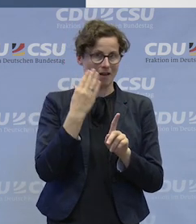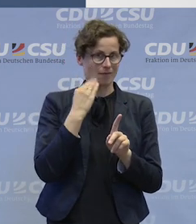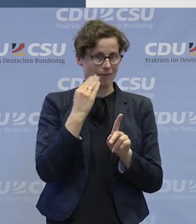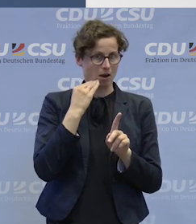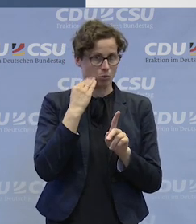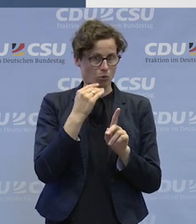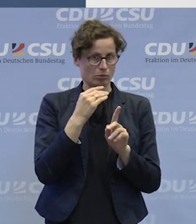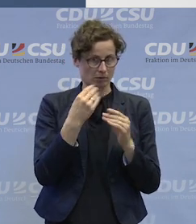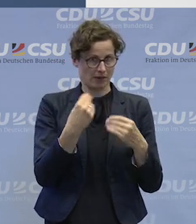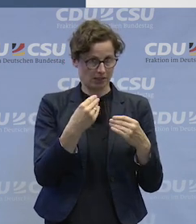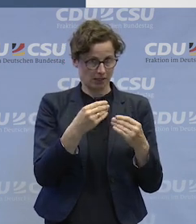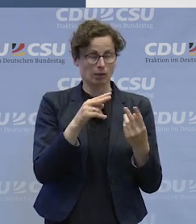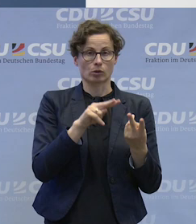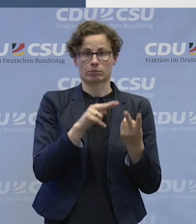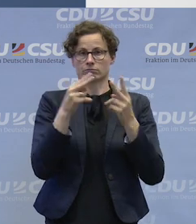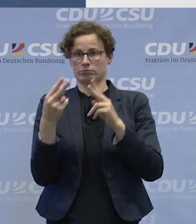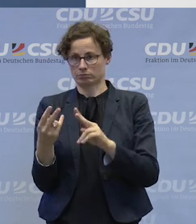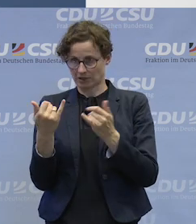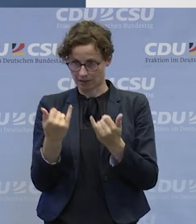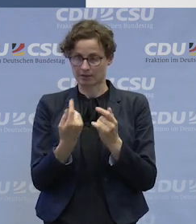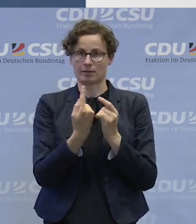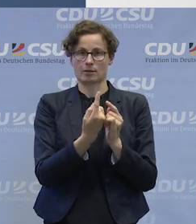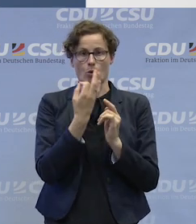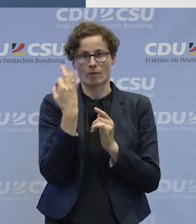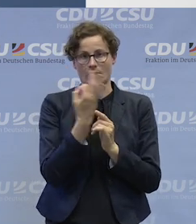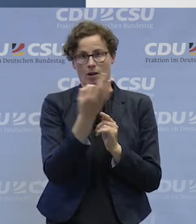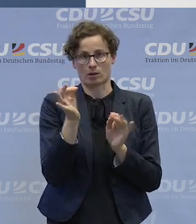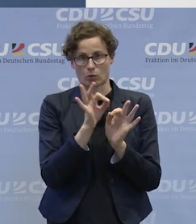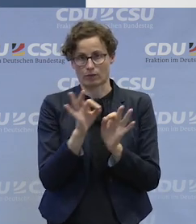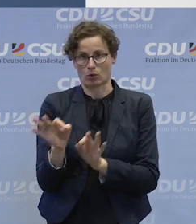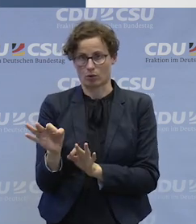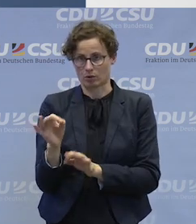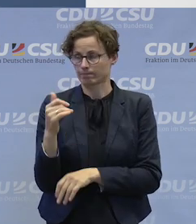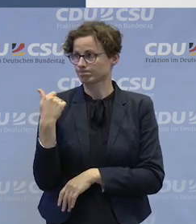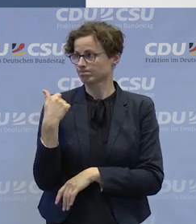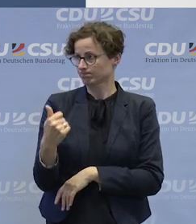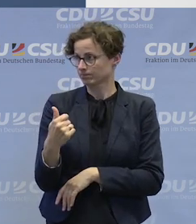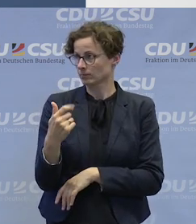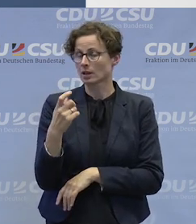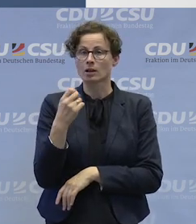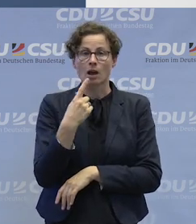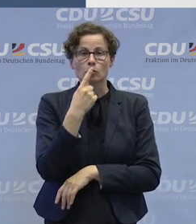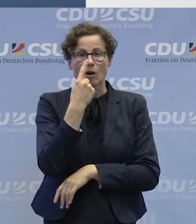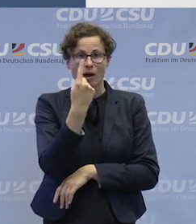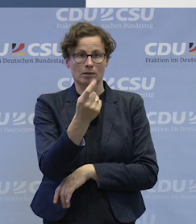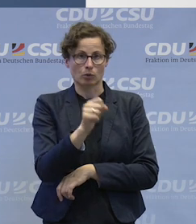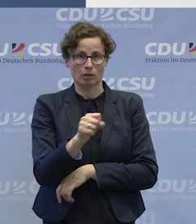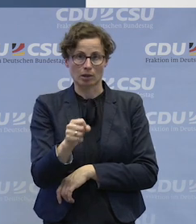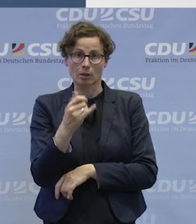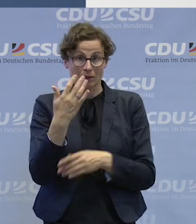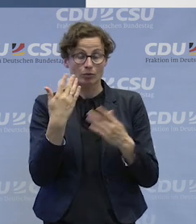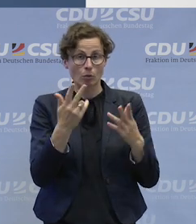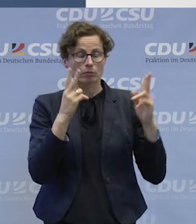draus zu machen für sie. Also ihr Kerngeschäft sozusagen zu machen, ist klasse, finde ich gut. Ist sicher noch ein langer Weg, aber total